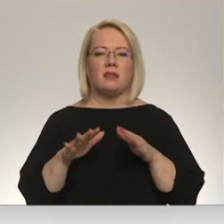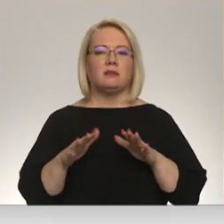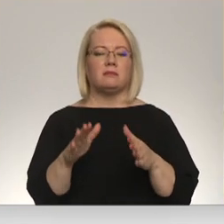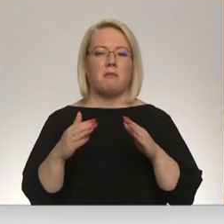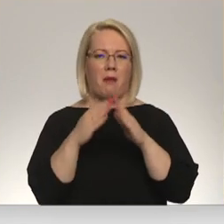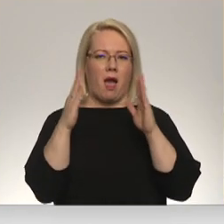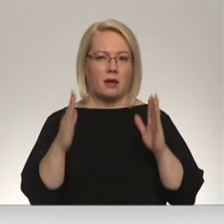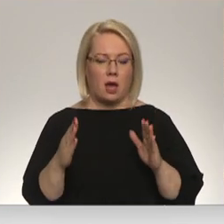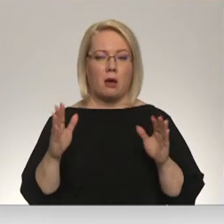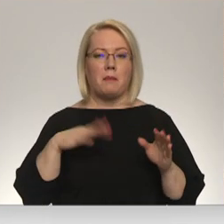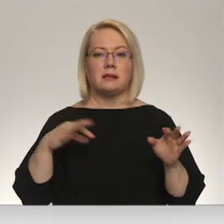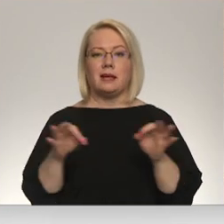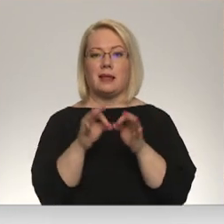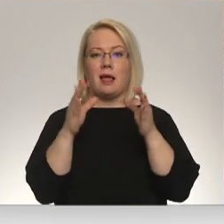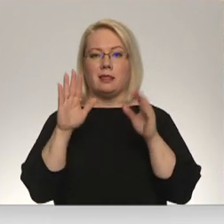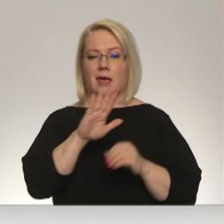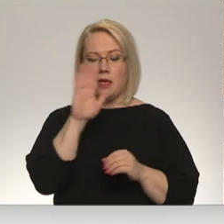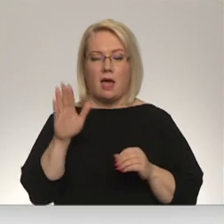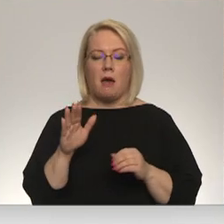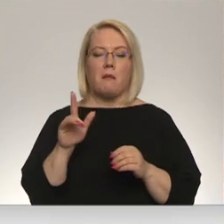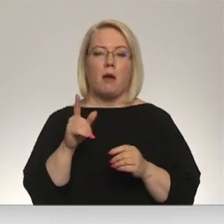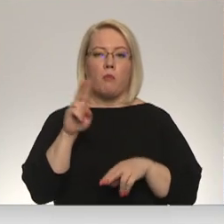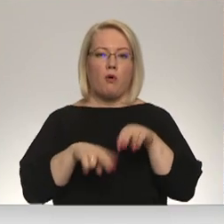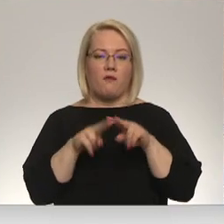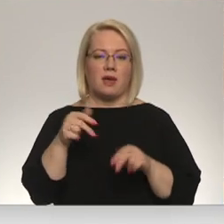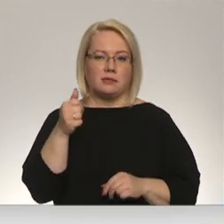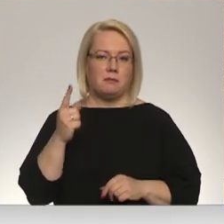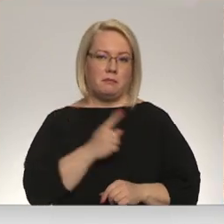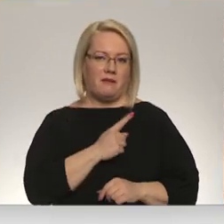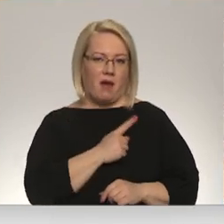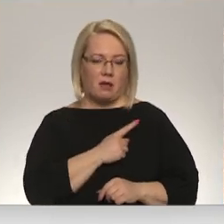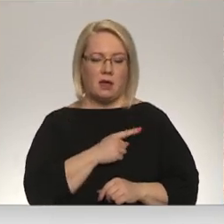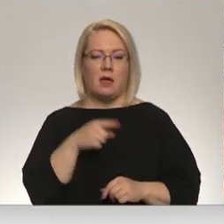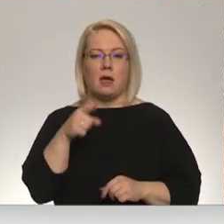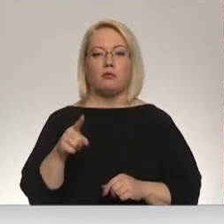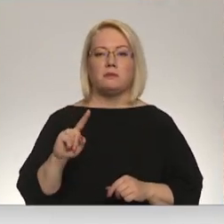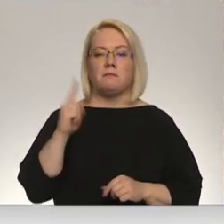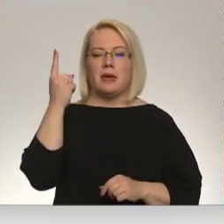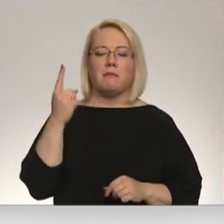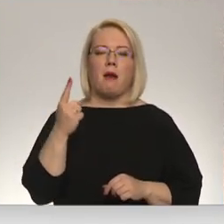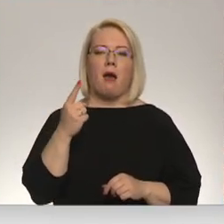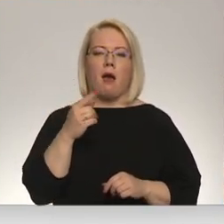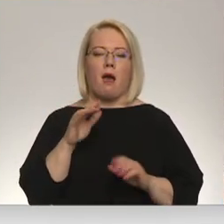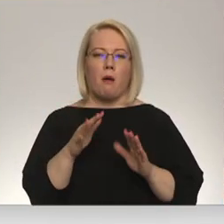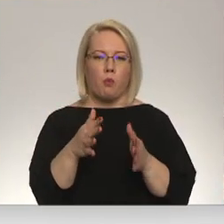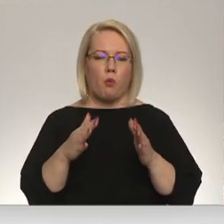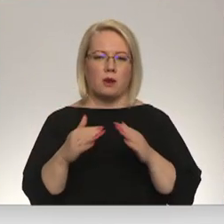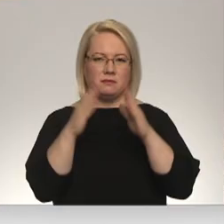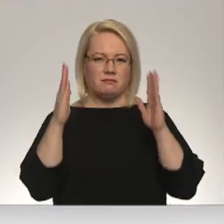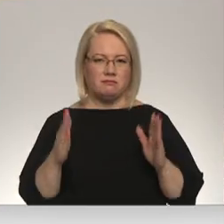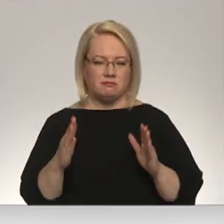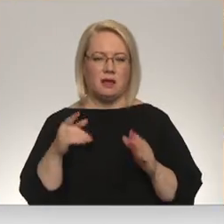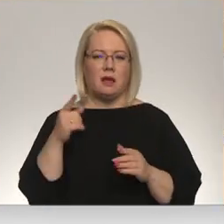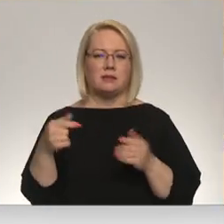ko pēc lieldienām sāks būvēt privāts siltuma piegādātājs. Tā būs pirmā rēziknes siltumtīklu sadarbība ar komersantu,